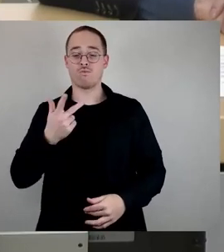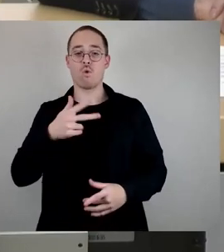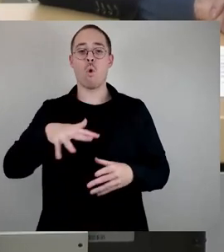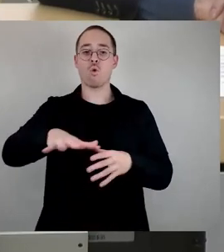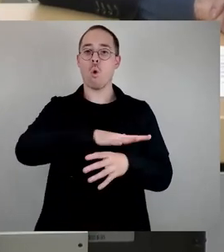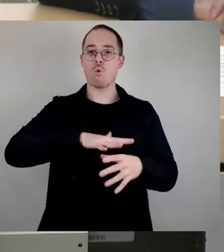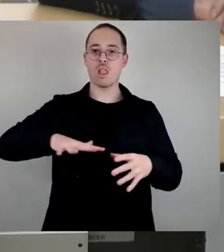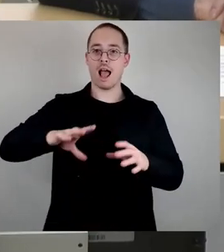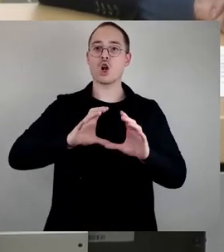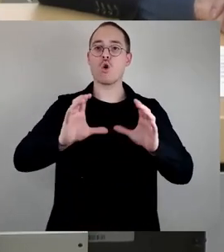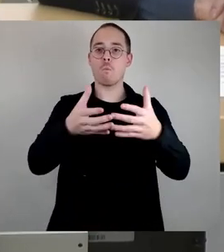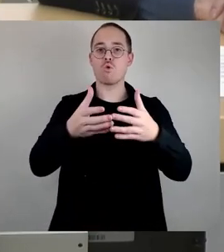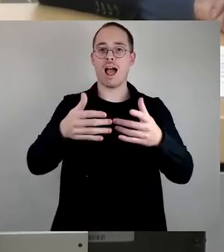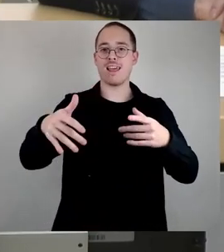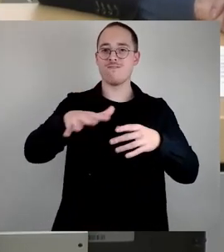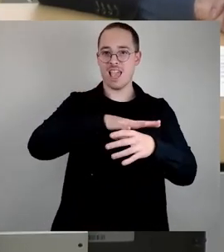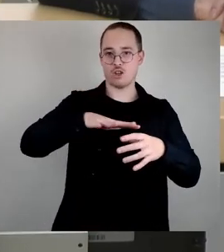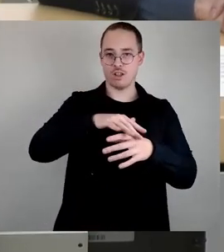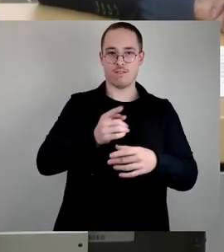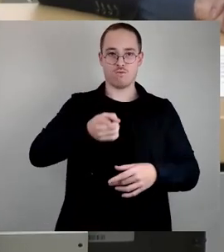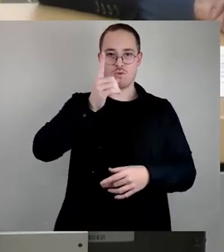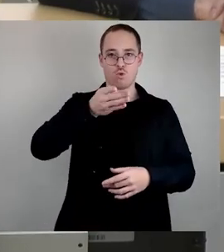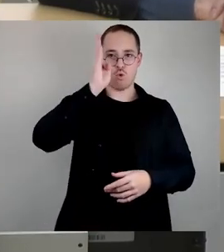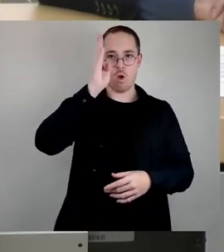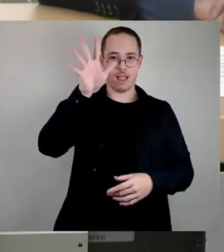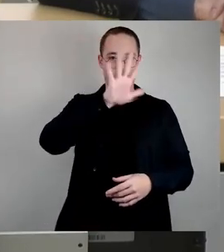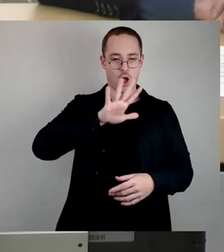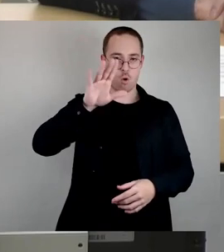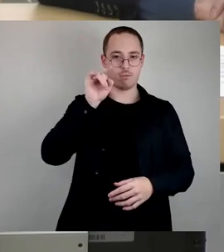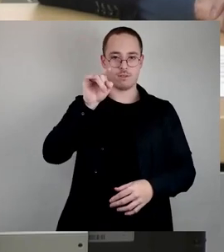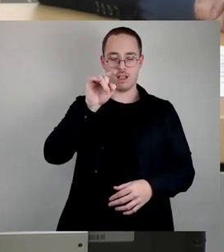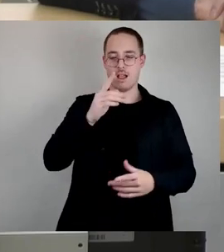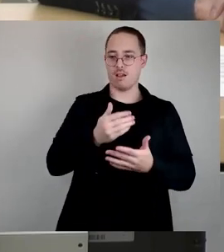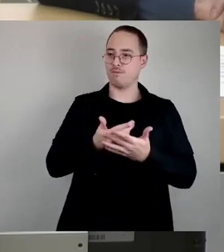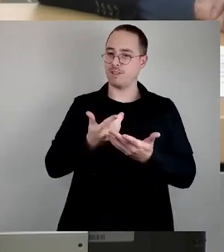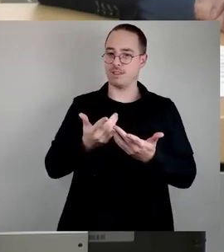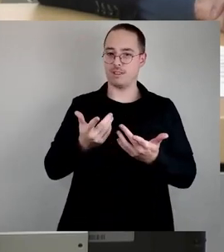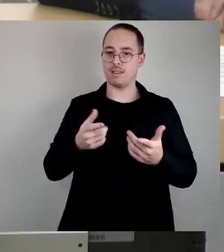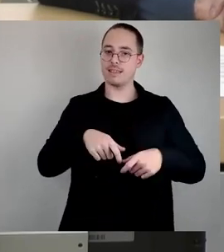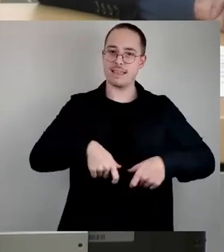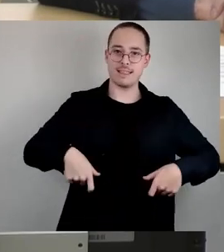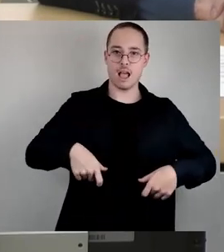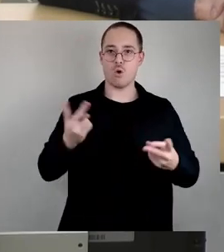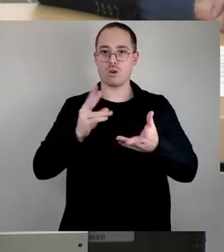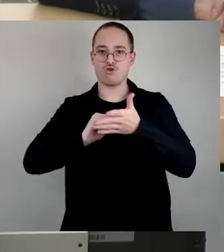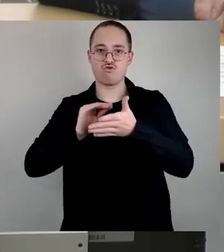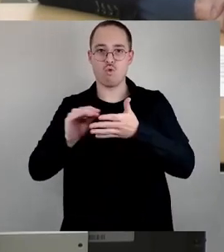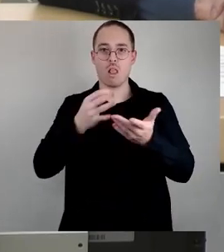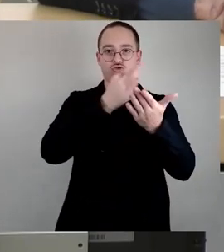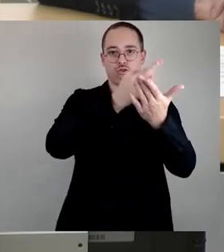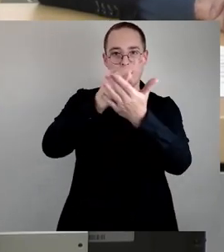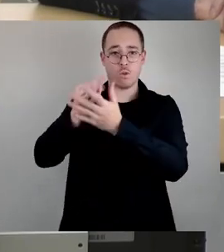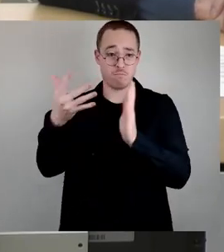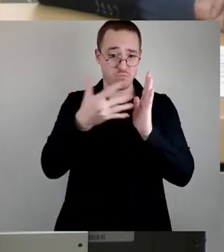Nordraum auf die Eignung für zukünftige Schul- bzw. Kita-Standorte zu prüfen und im Eignungsfall freizuhalten. Eine